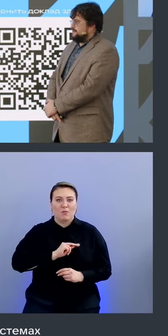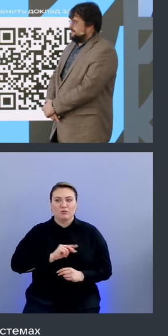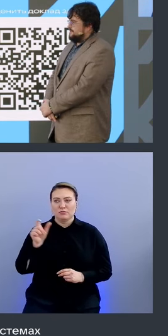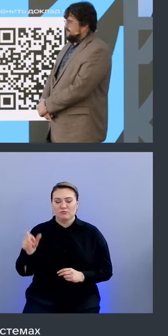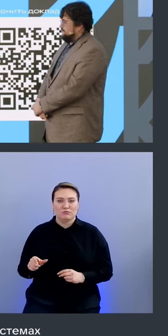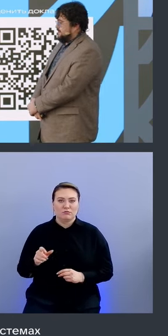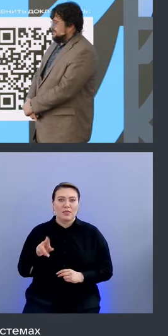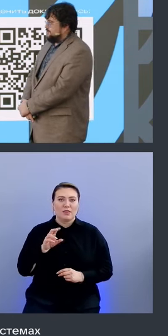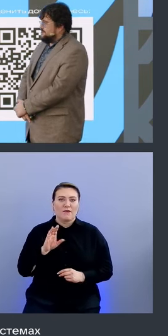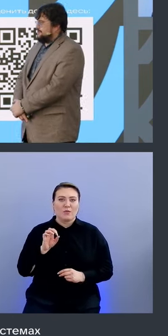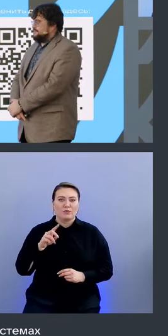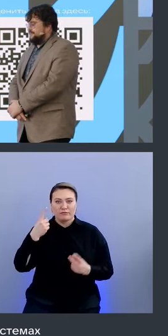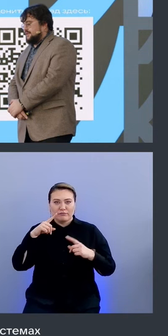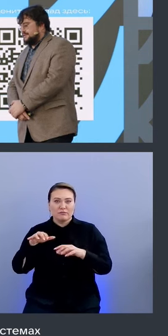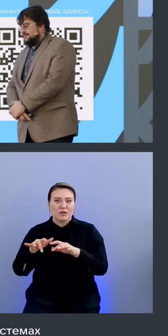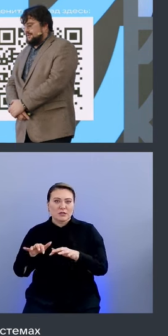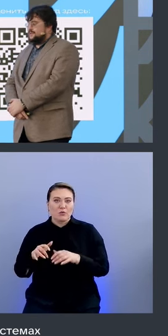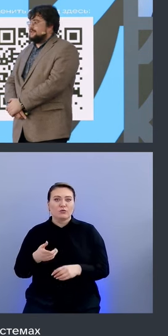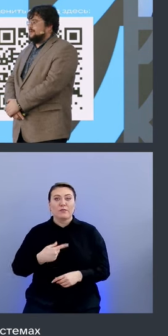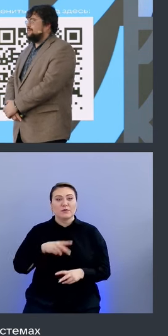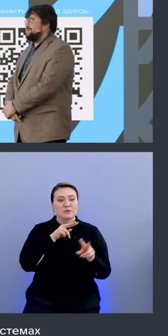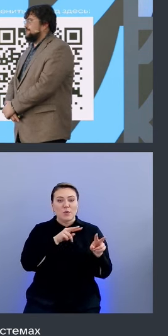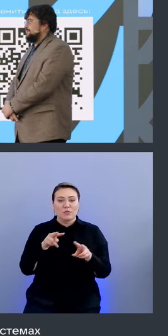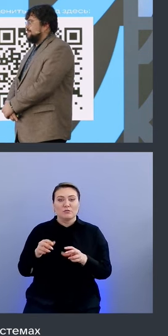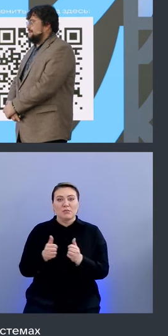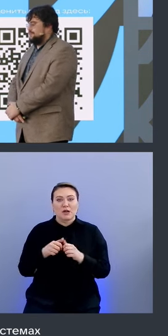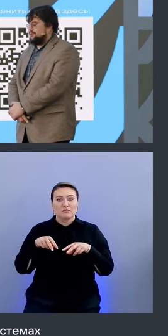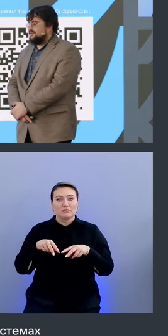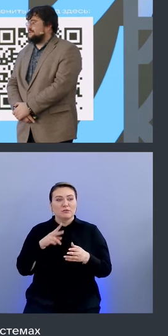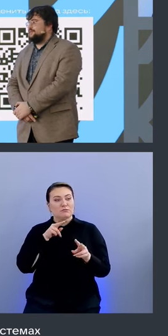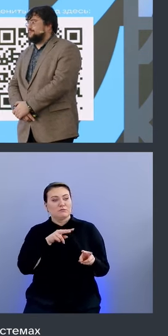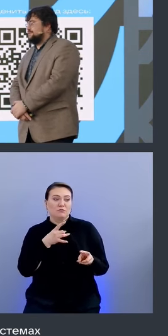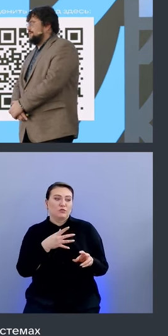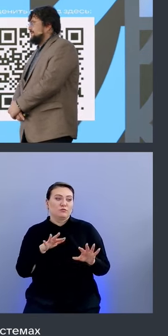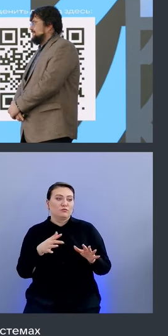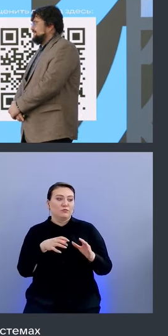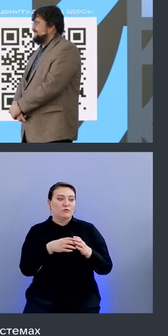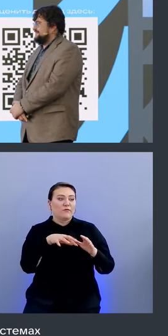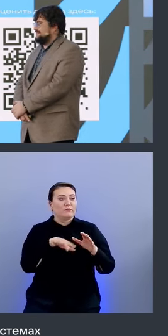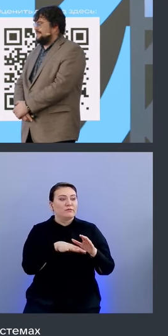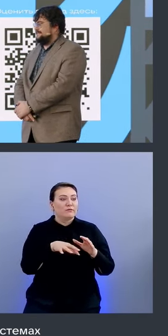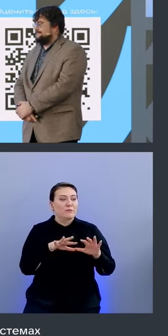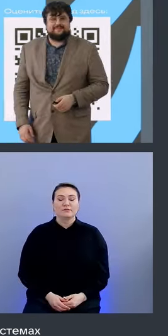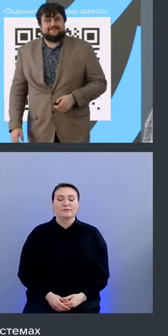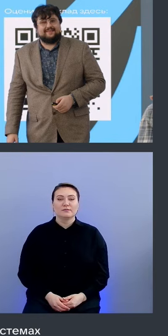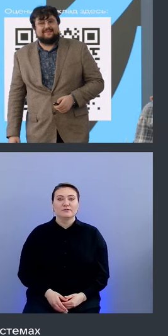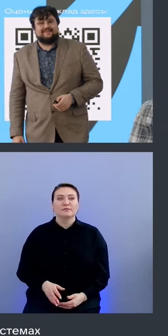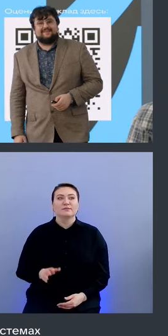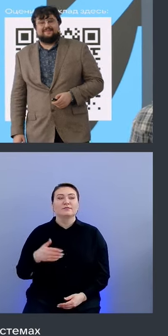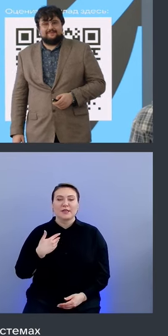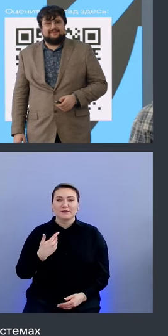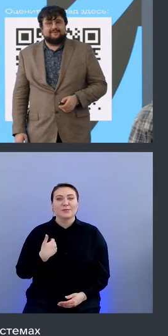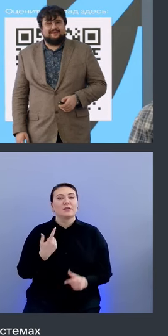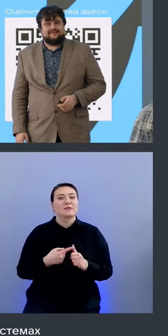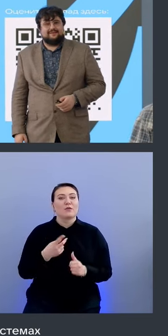девопсов разработчиков мы смотрим мы стоим рядом и смотрим наблюдаем вообще чё в кластере у нас происходит спасибо привет меня антон